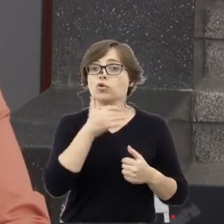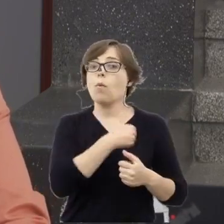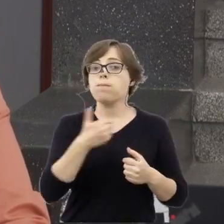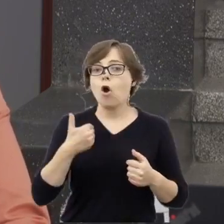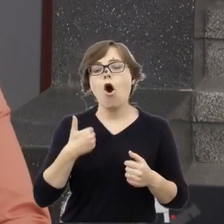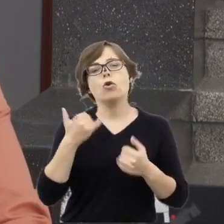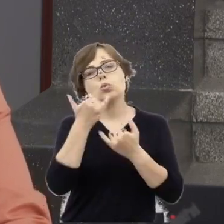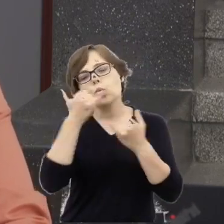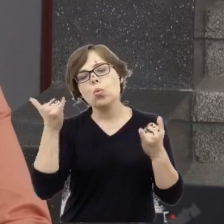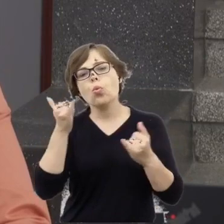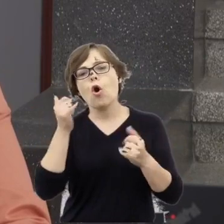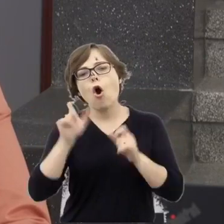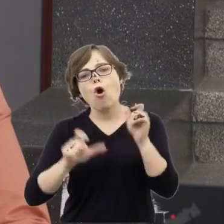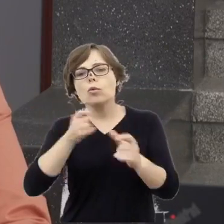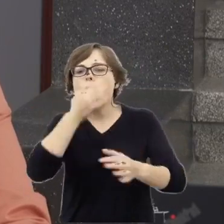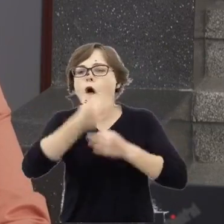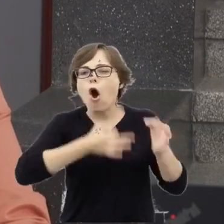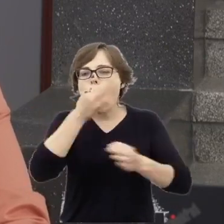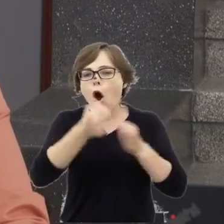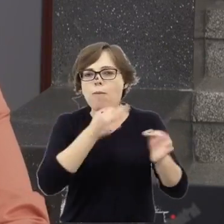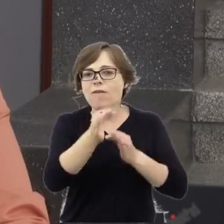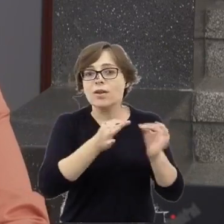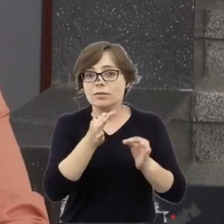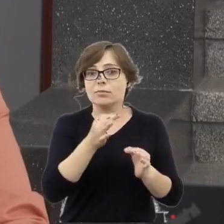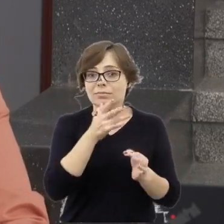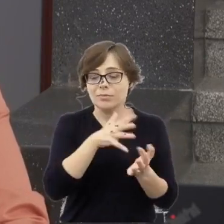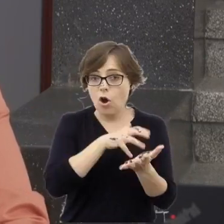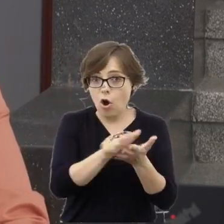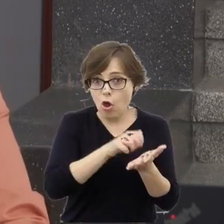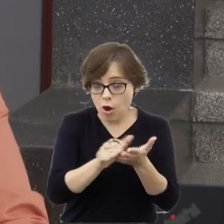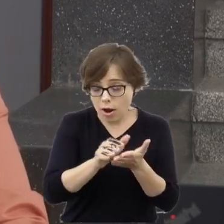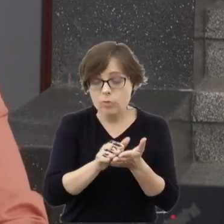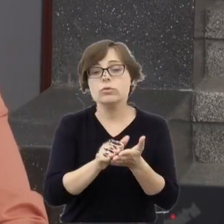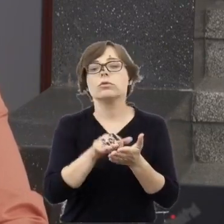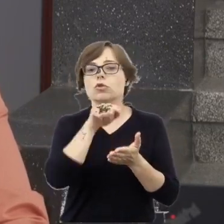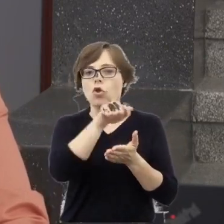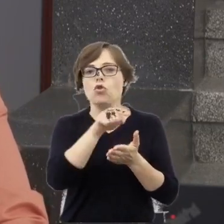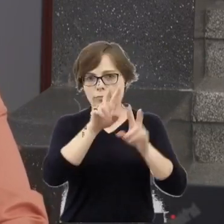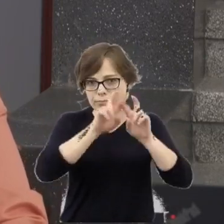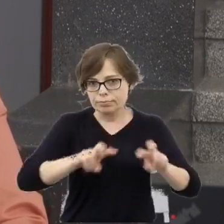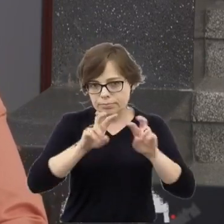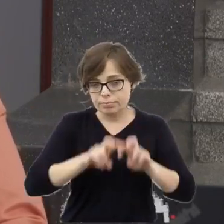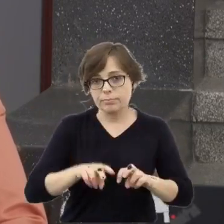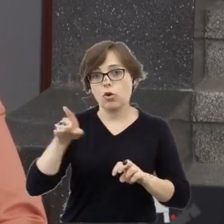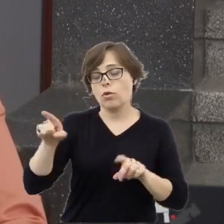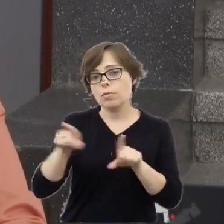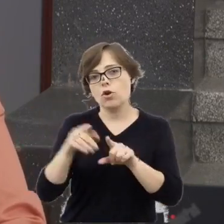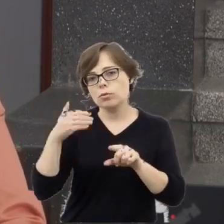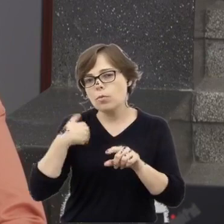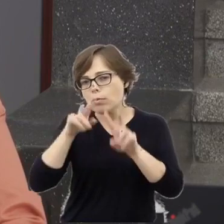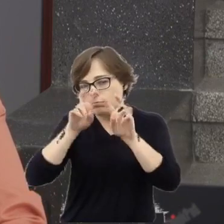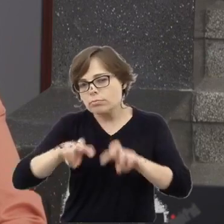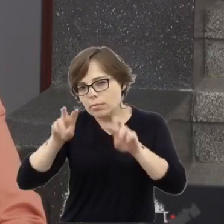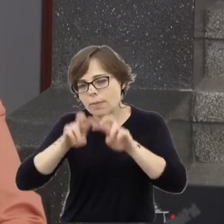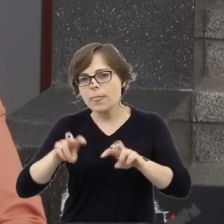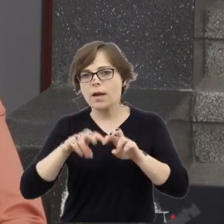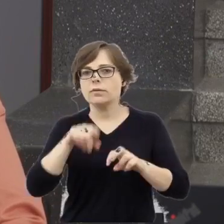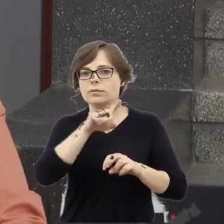Polskich. Opisywała i badała rejestrację ocalałych z zagłady prowadzoną przez Centralną Komitet